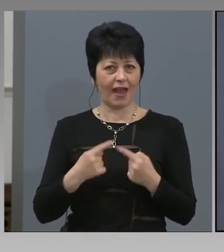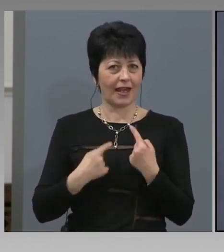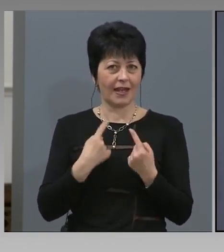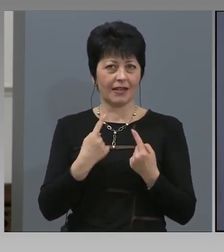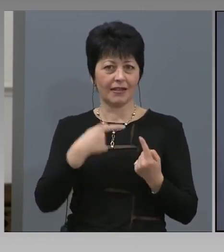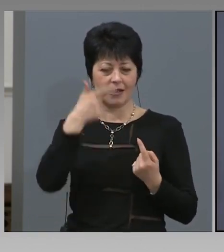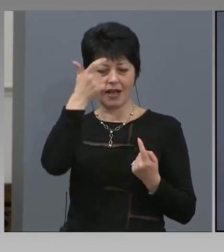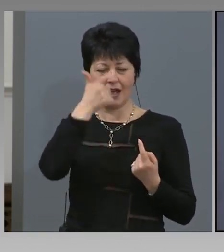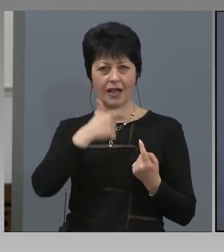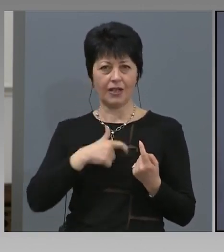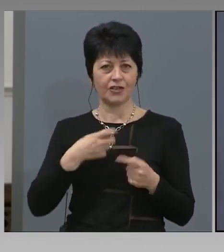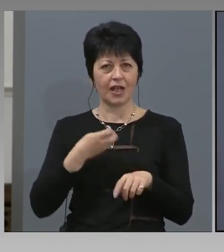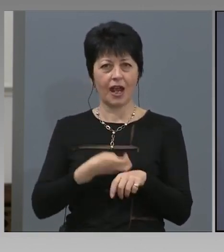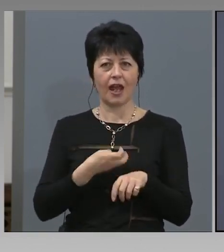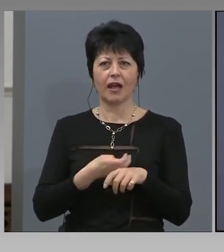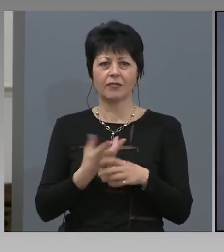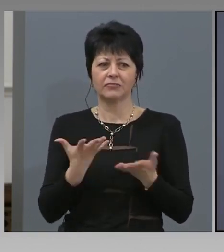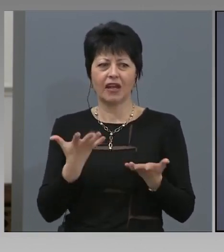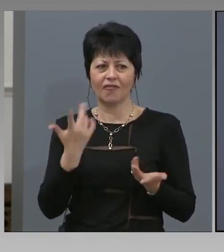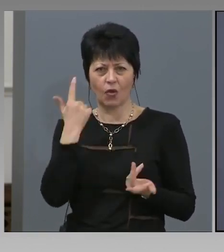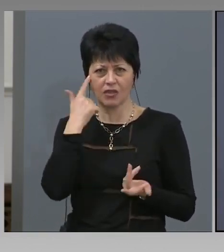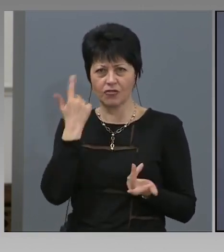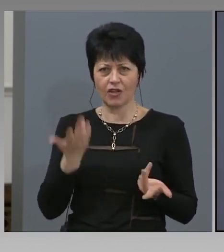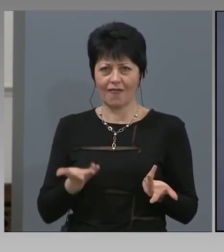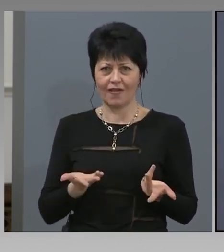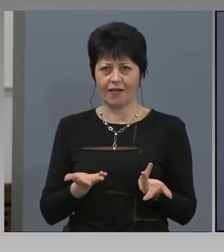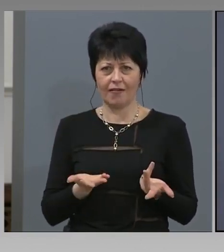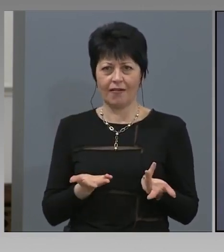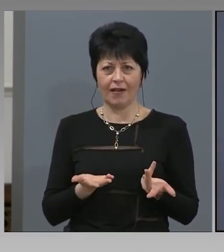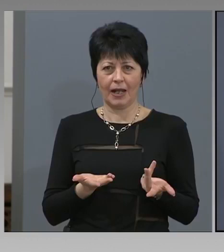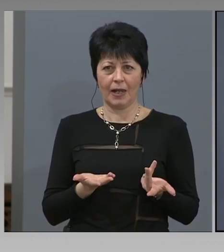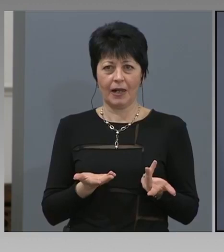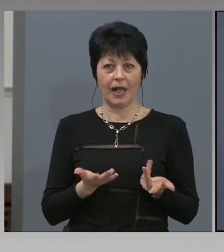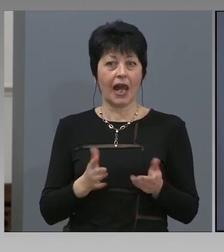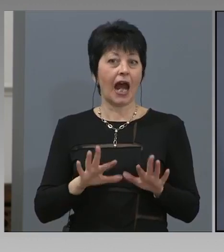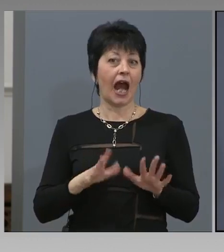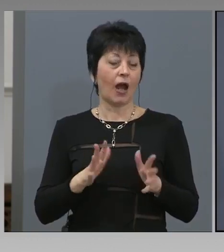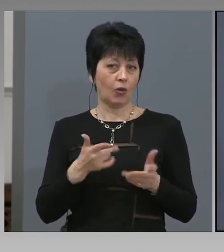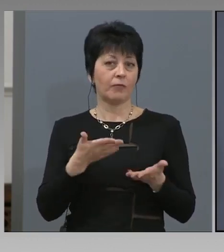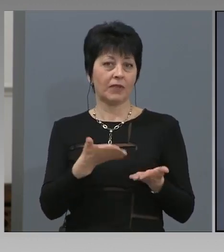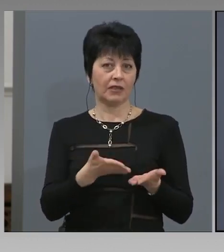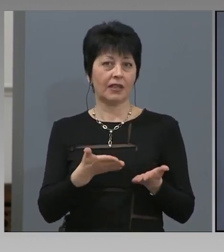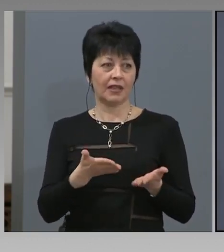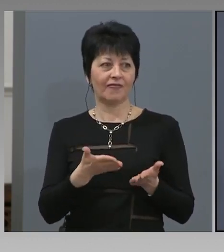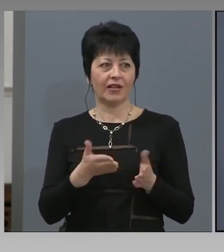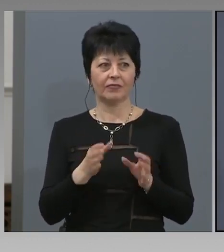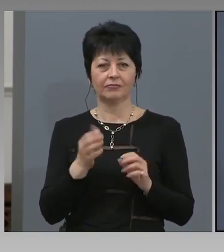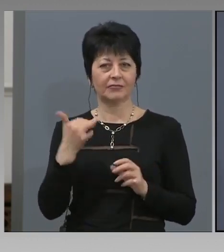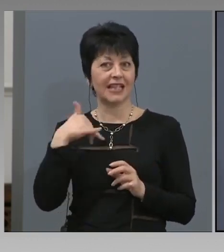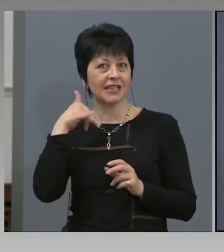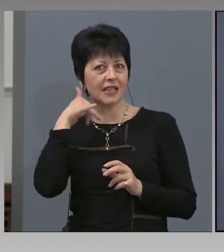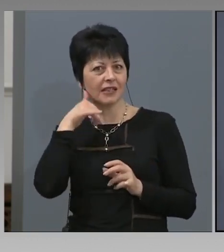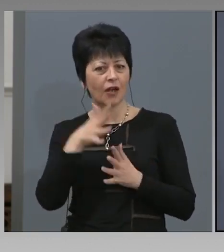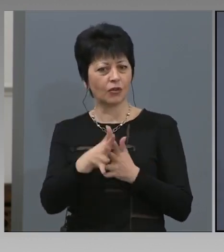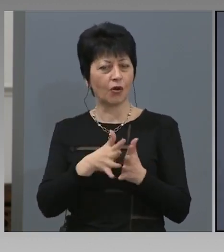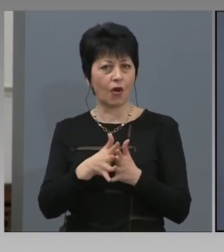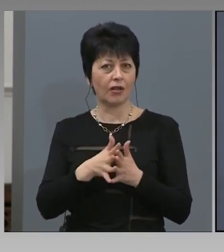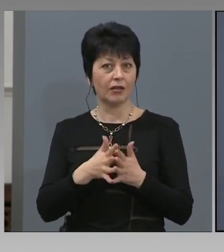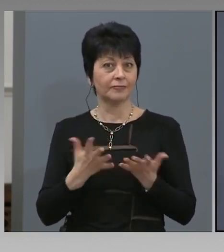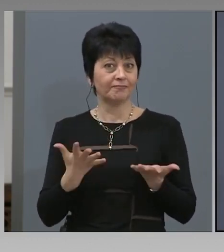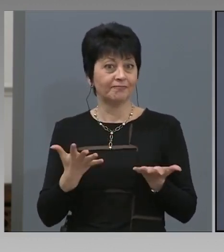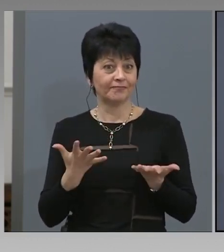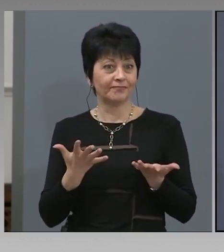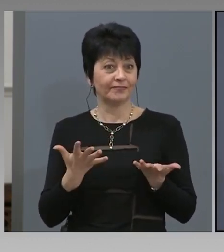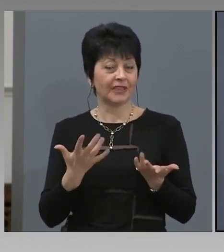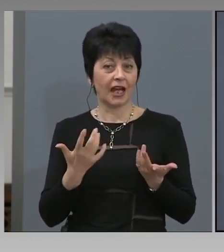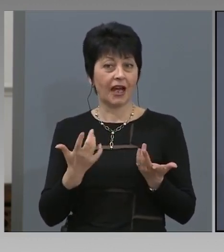личният лекар? Какво значи това? Ако има такива сигнали от хора? Какво значи това личния лекар